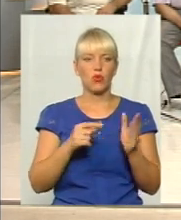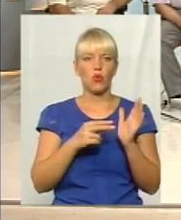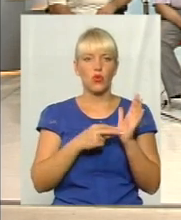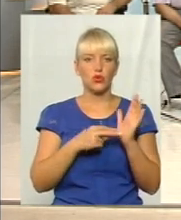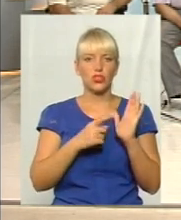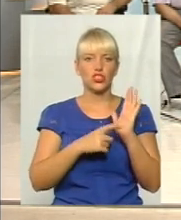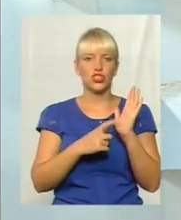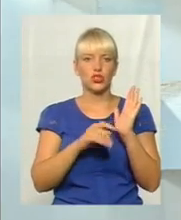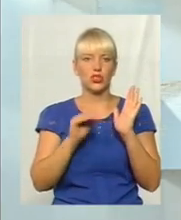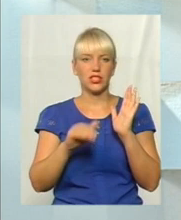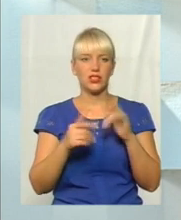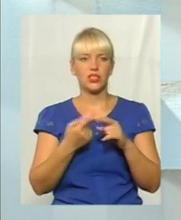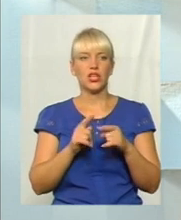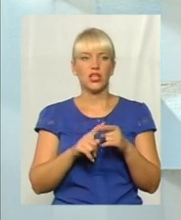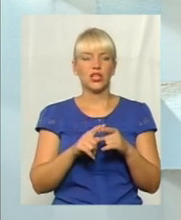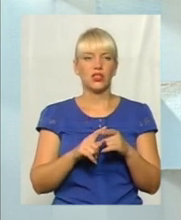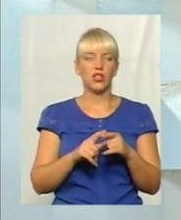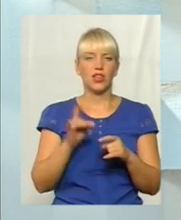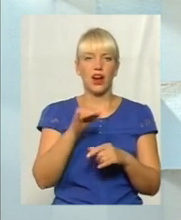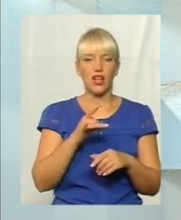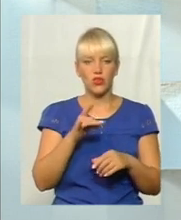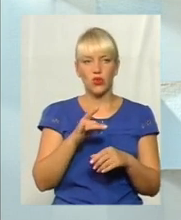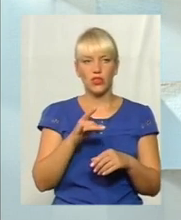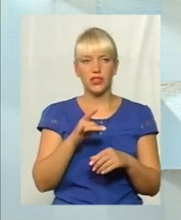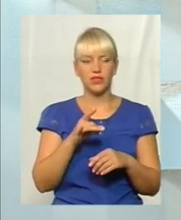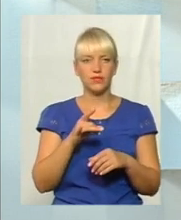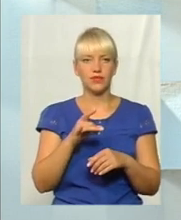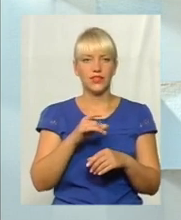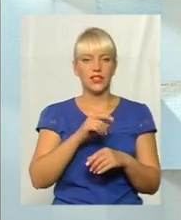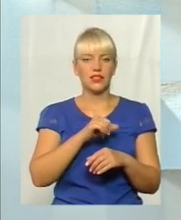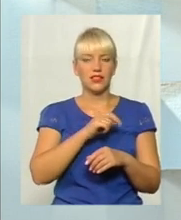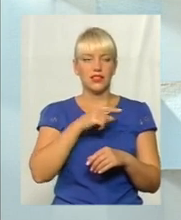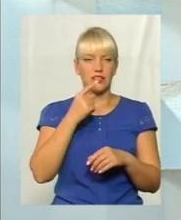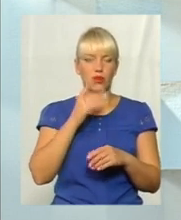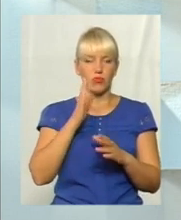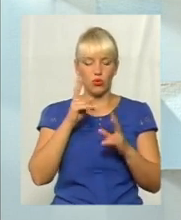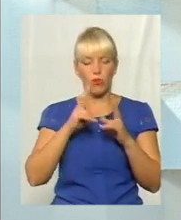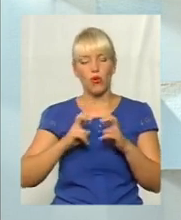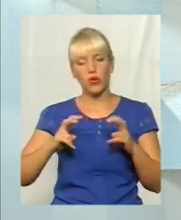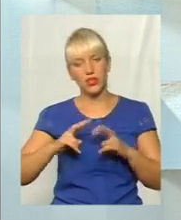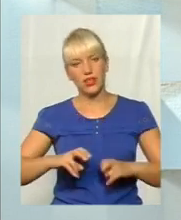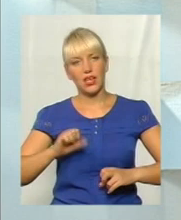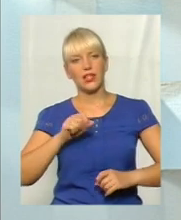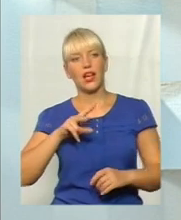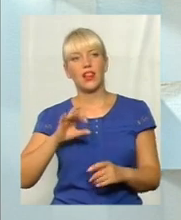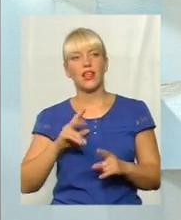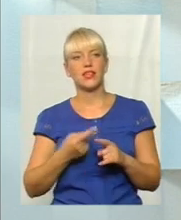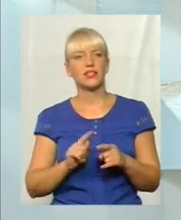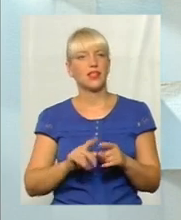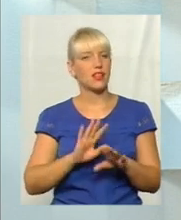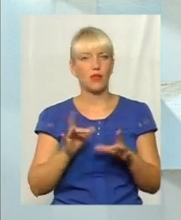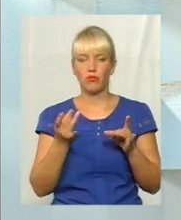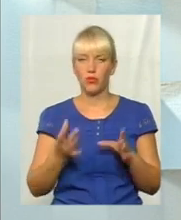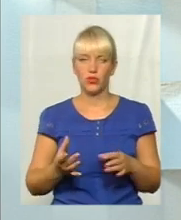тисяч. то район, звичайно, сказав, що ми це будемо розглядати, але якби це не так, то